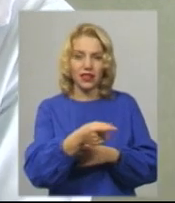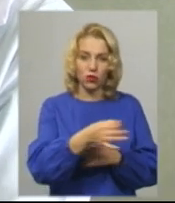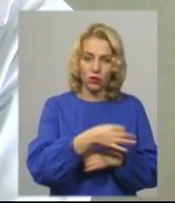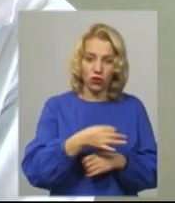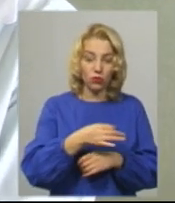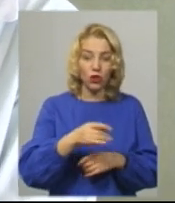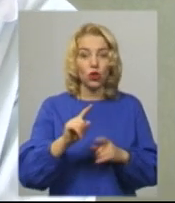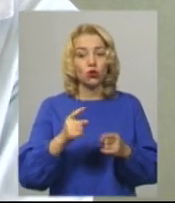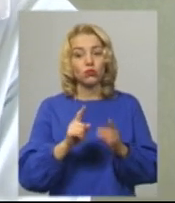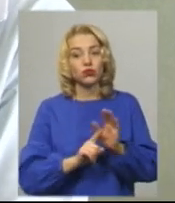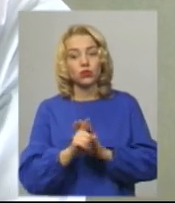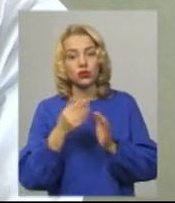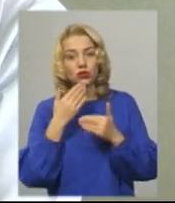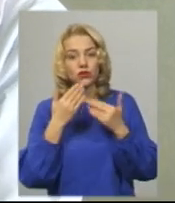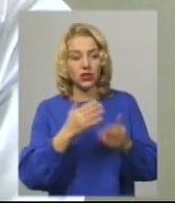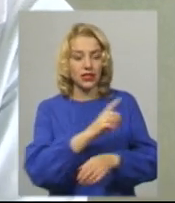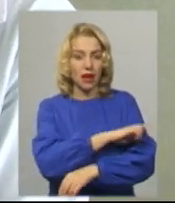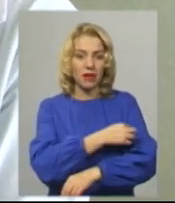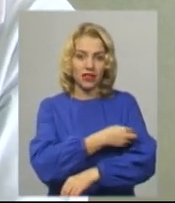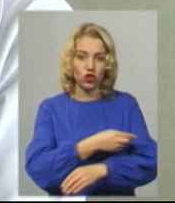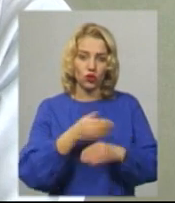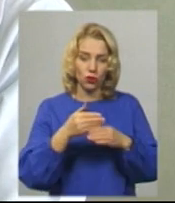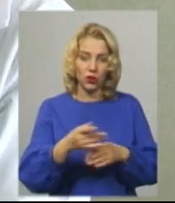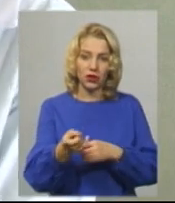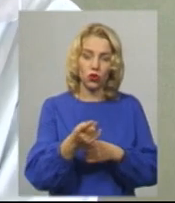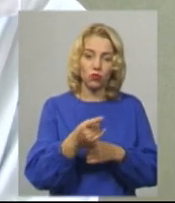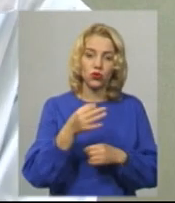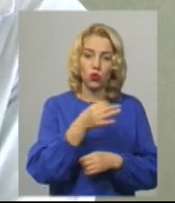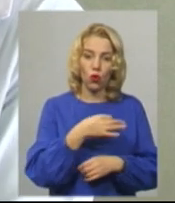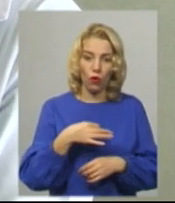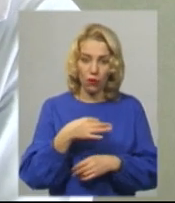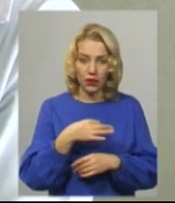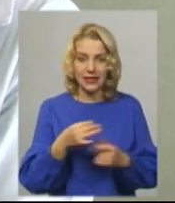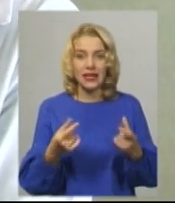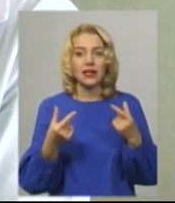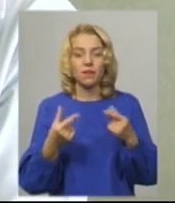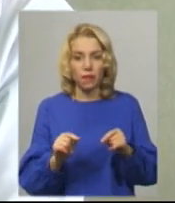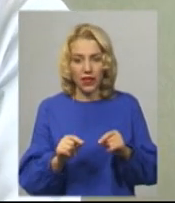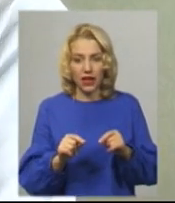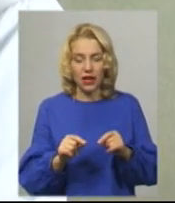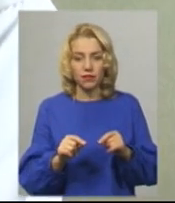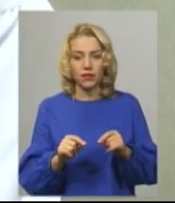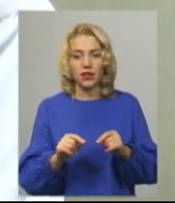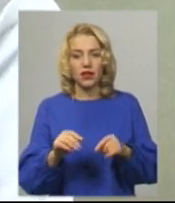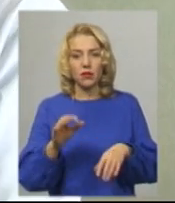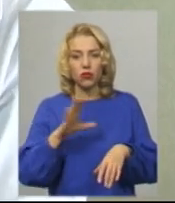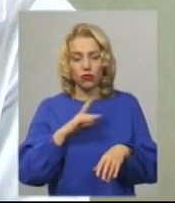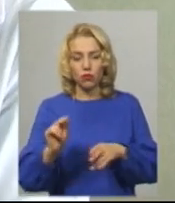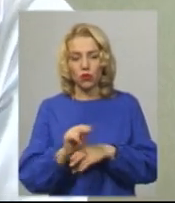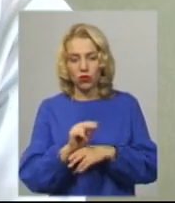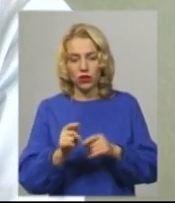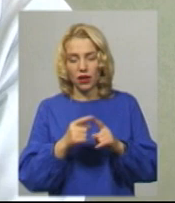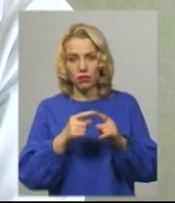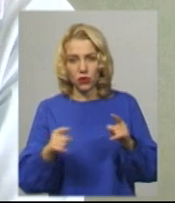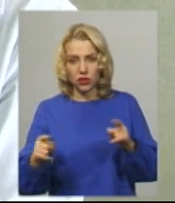спочатку він звернувся за медичною допомогою в Тернопільську область, де хворий був пролікований протягом